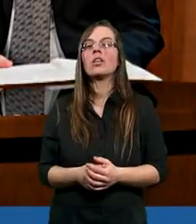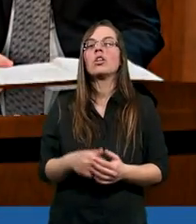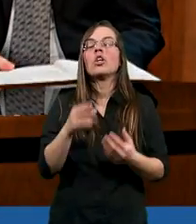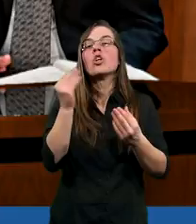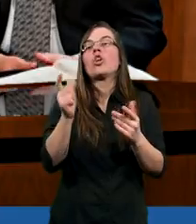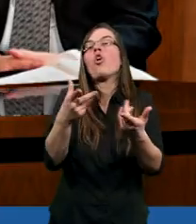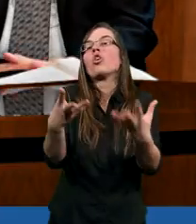otrzymaliśmy.